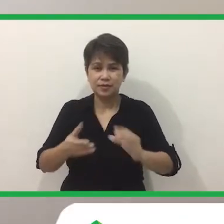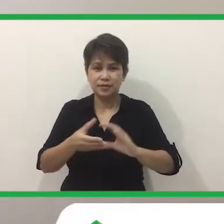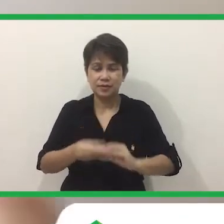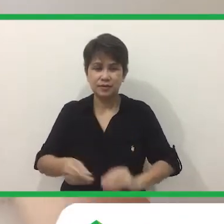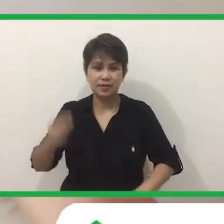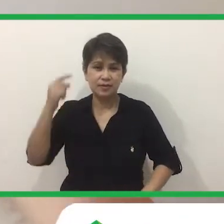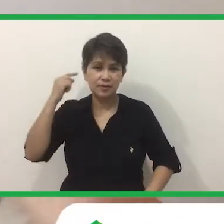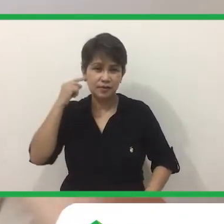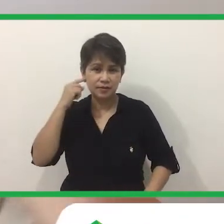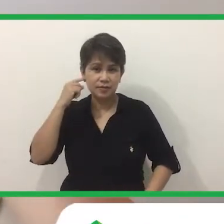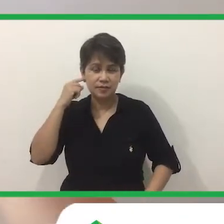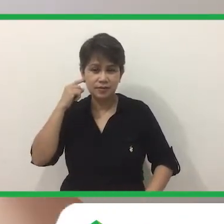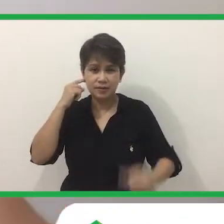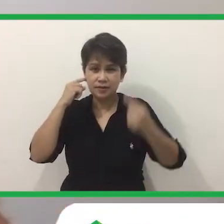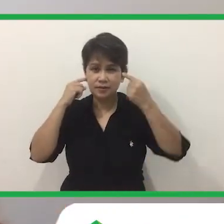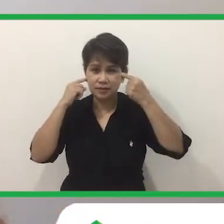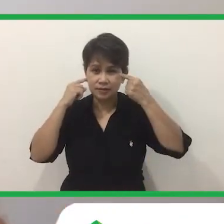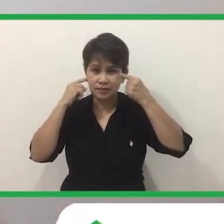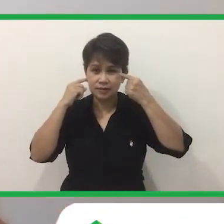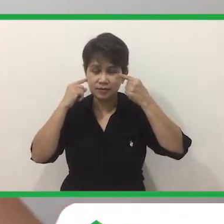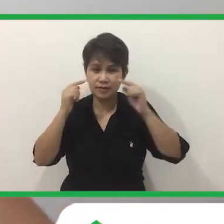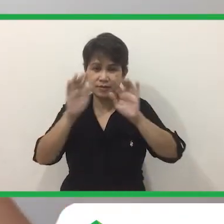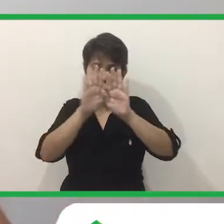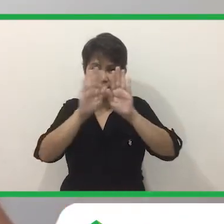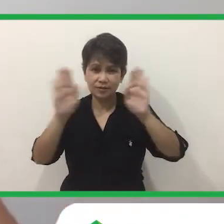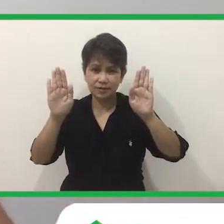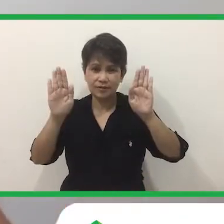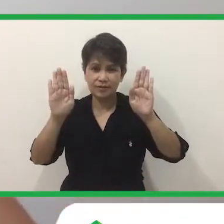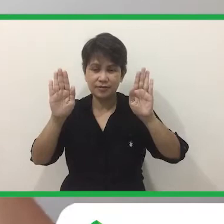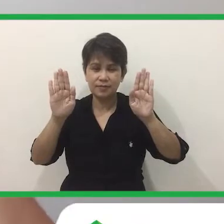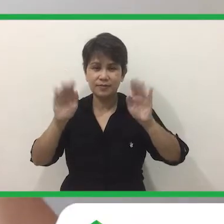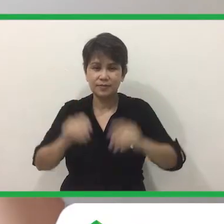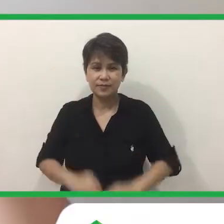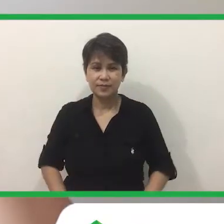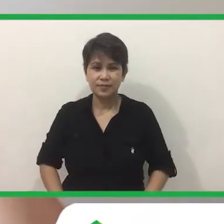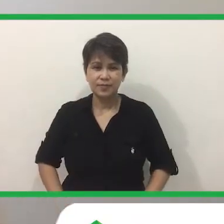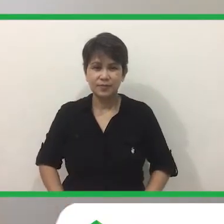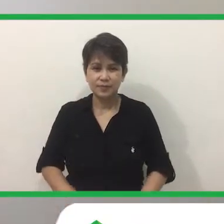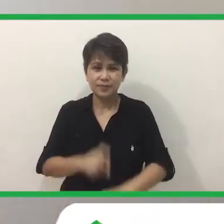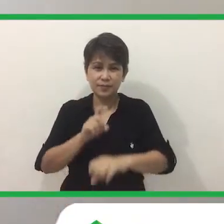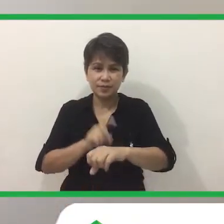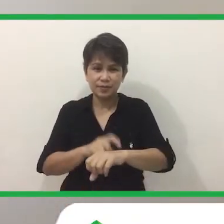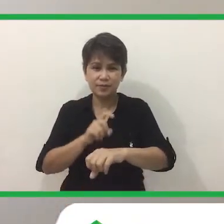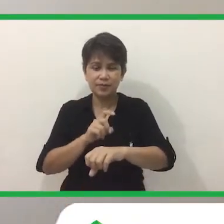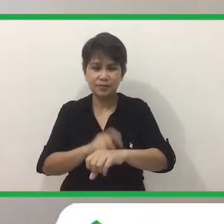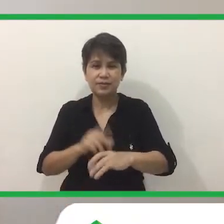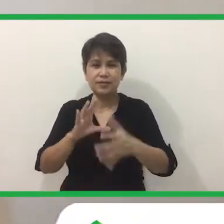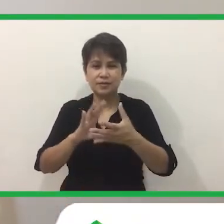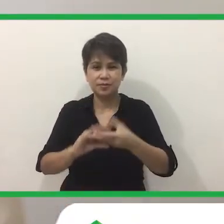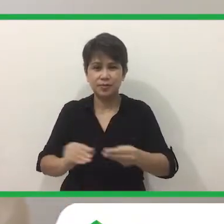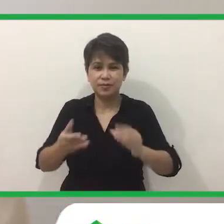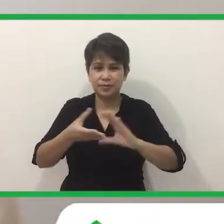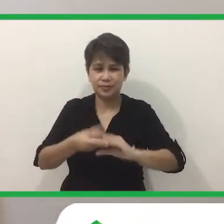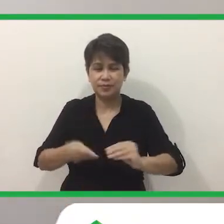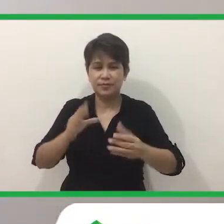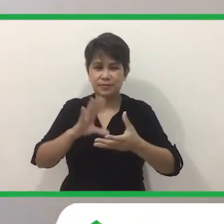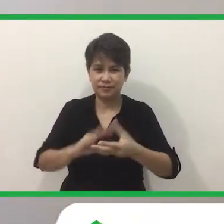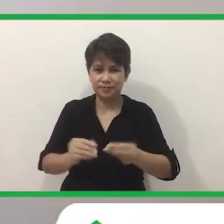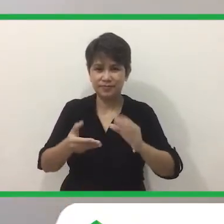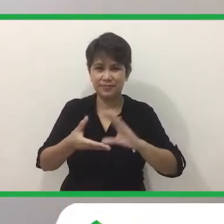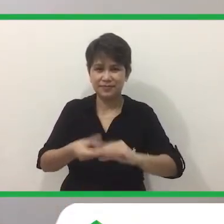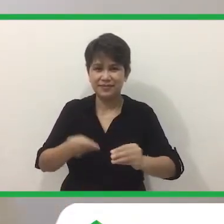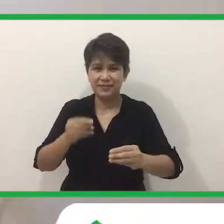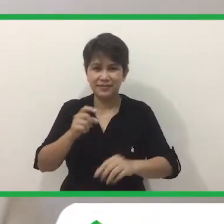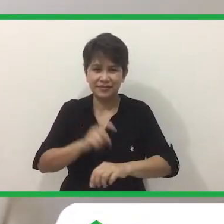kwentuhan. Ang tenga at ang mata ay ating buksan. Oras na ng kwentuhan,